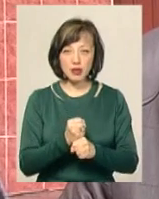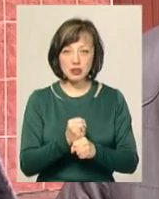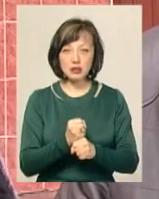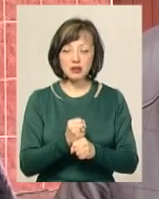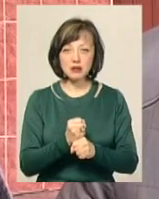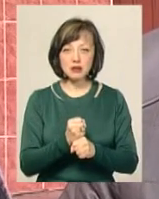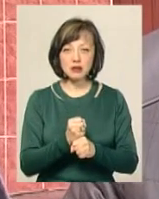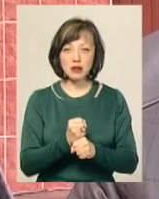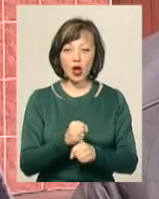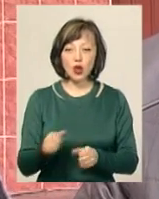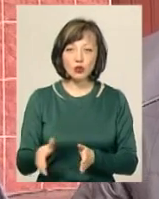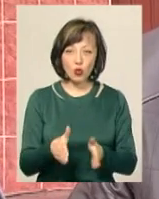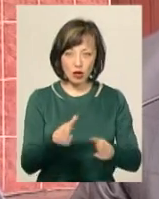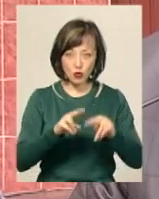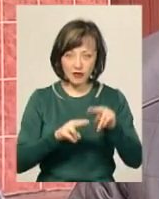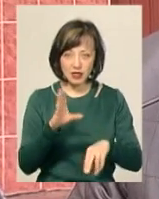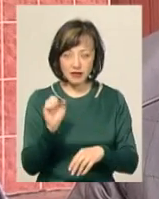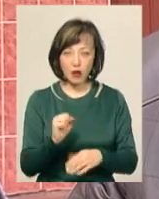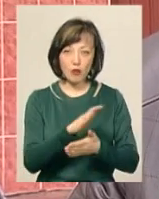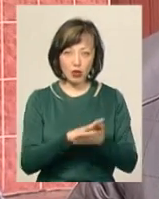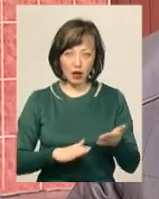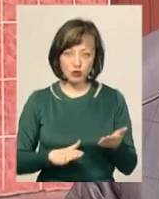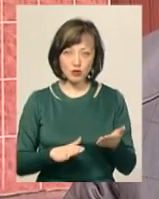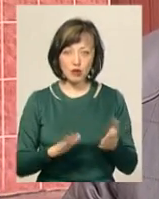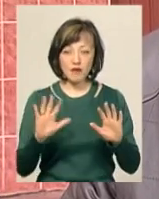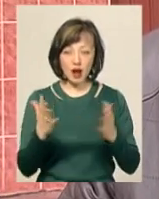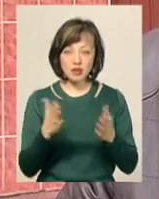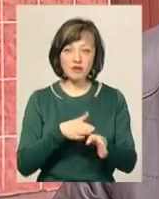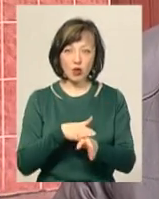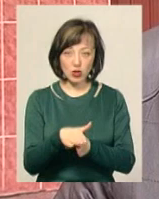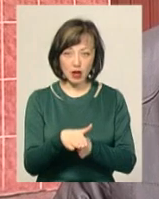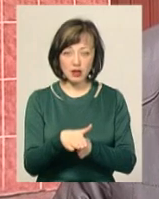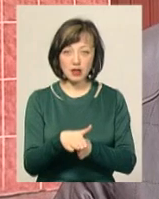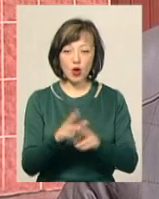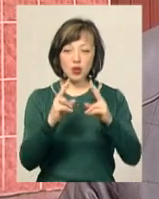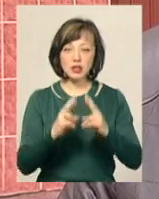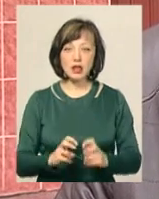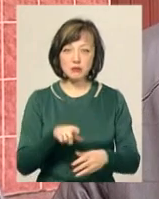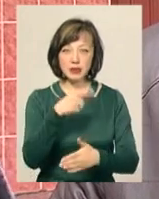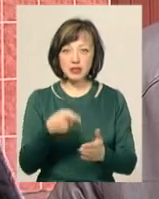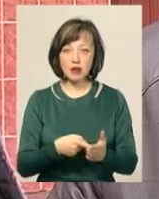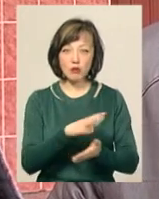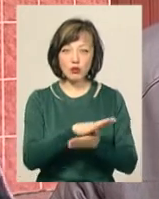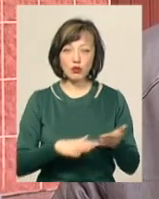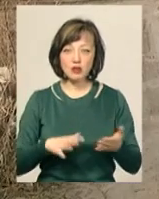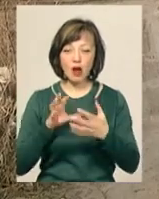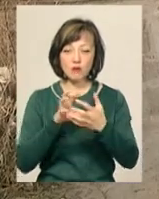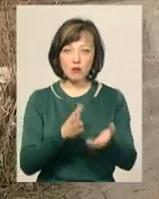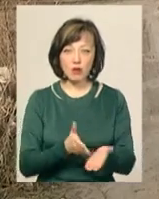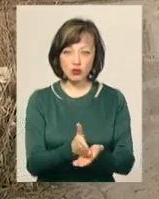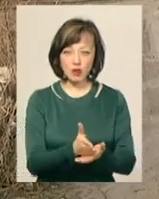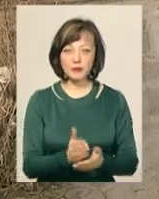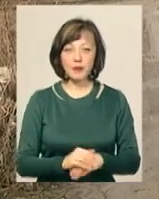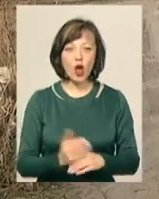будівництво доріг, і в подальшому вже в разі виконання розглядається питання щодо продовження автобусу маршруту.